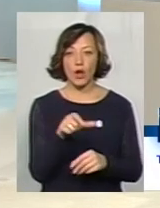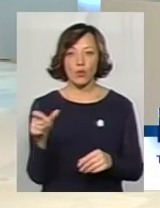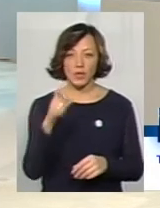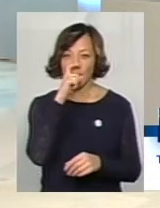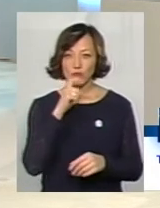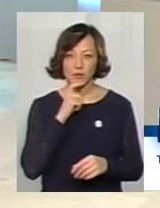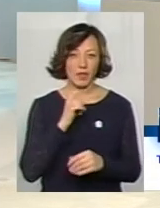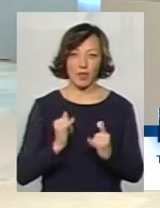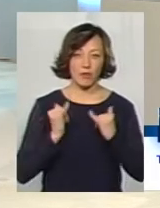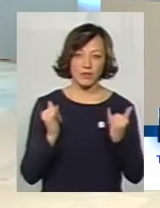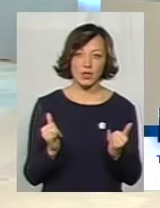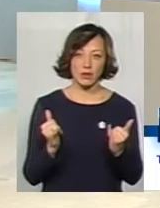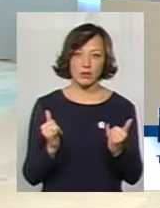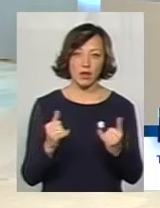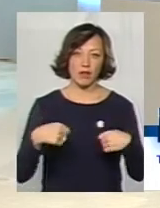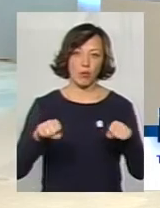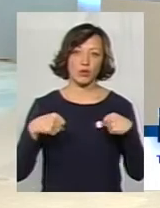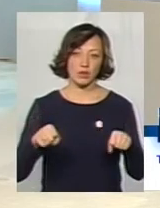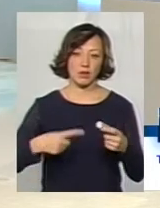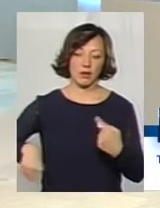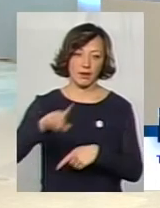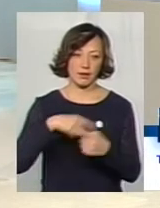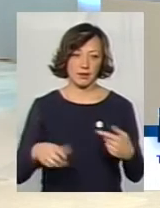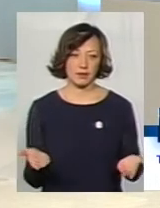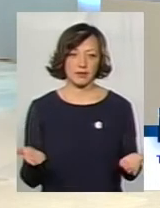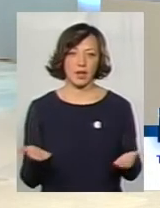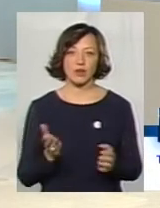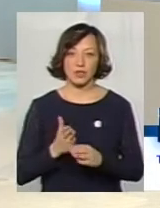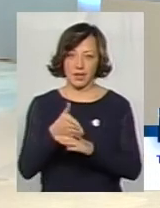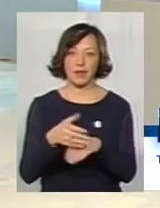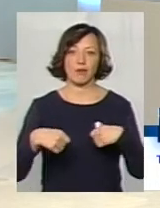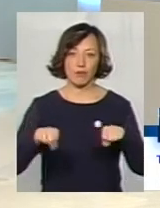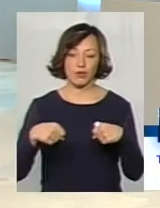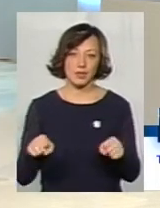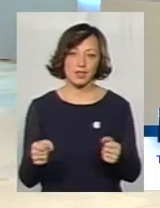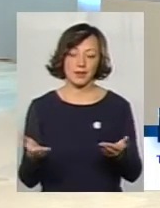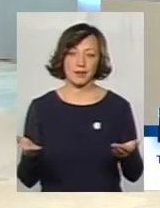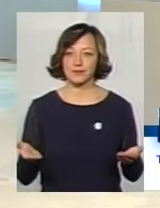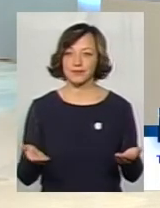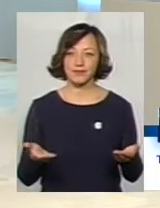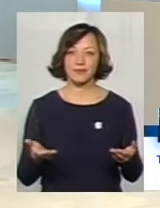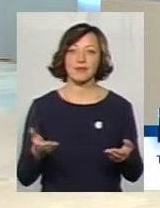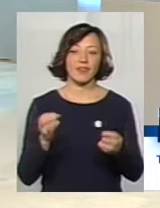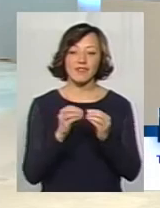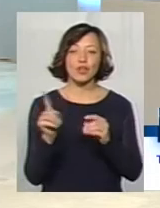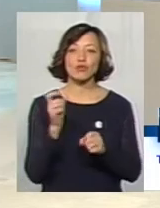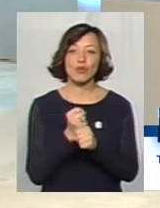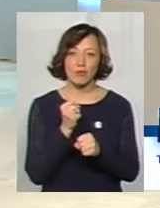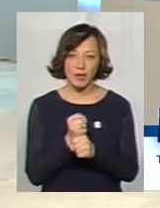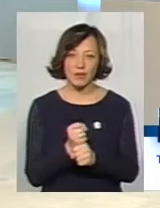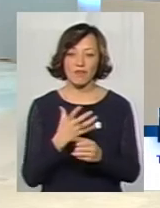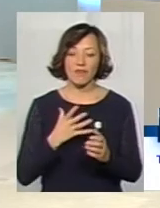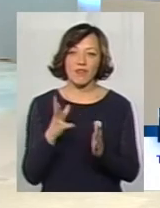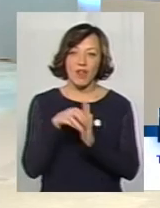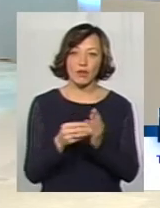які не розуміють і не поважають, на мотоциклах там каталися. Що туди заїхати на мотоциклі? Ну, все те, що робилося, все те, що